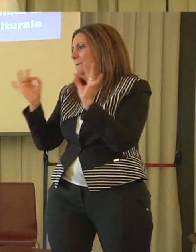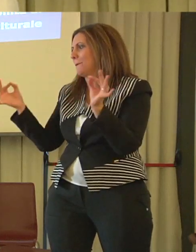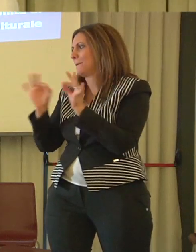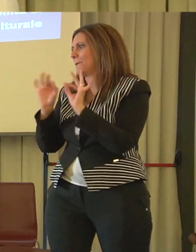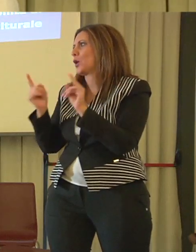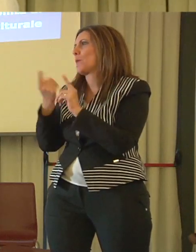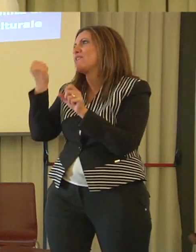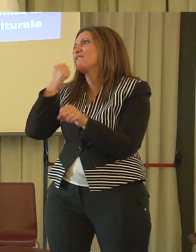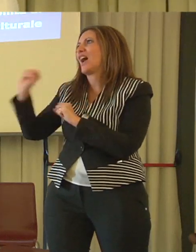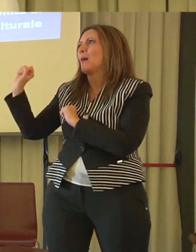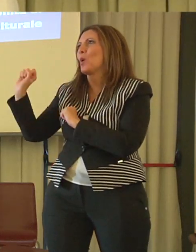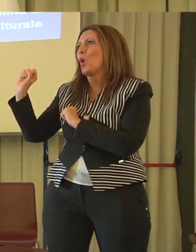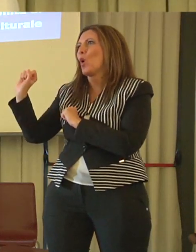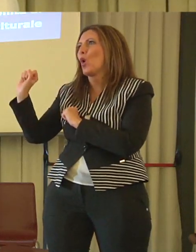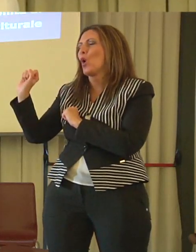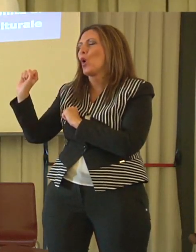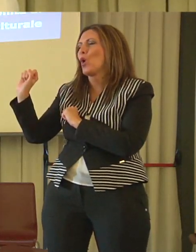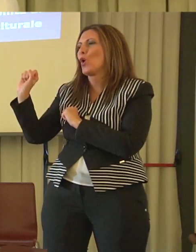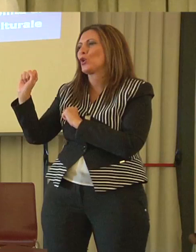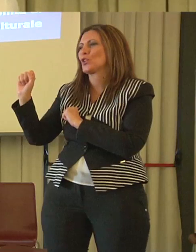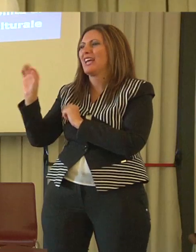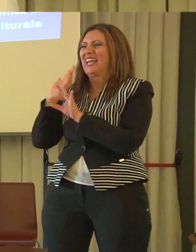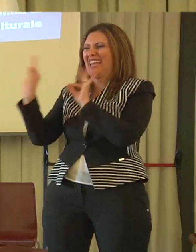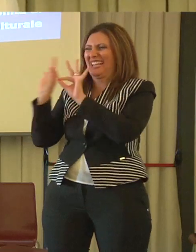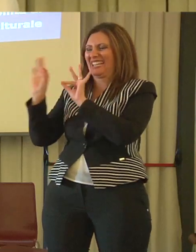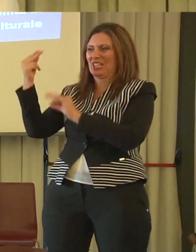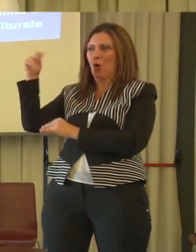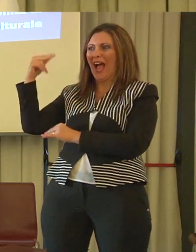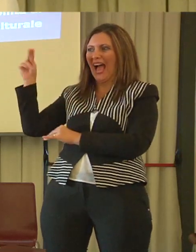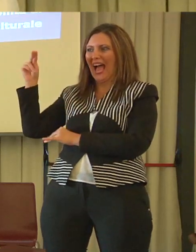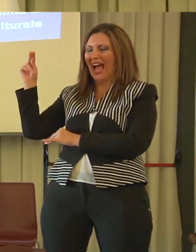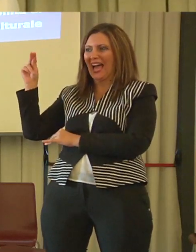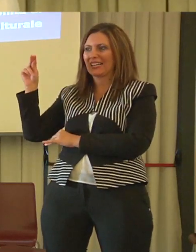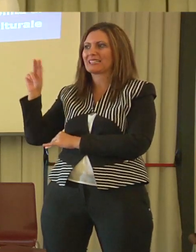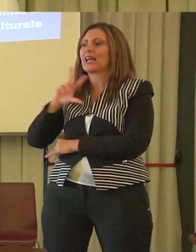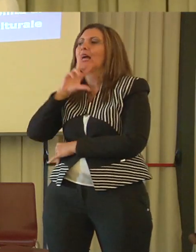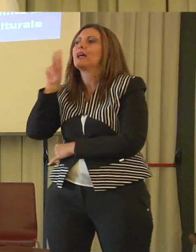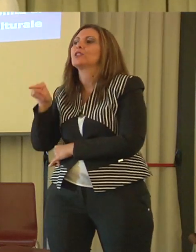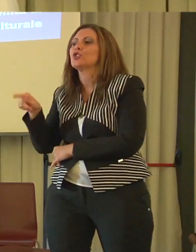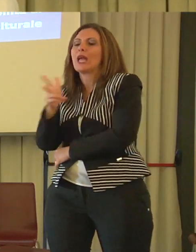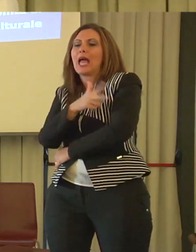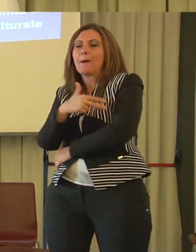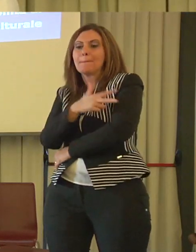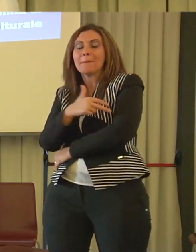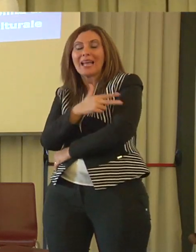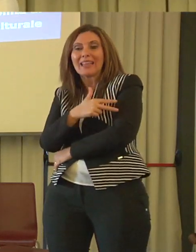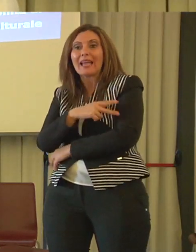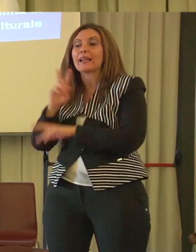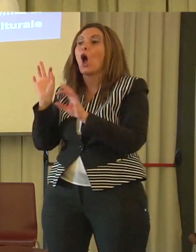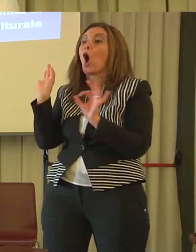sua voliardia, diciamo così, anche di un linguaggio un po' spinto talvolta. Lui dice, Matera o la odio l'ame.